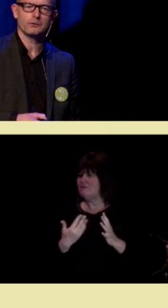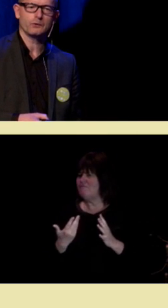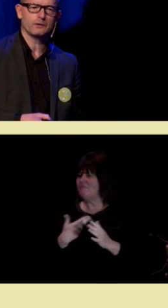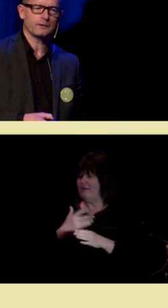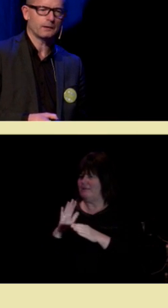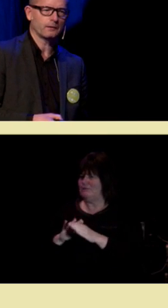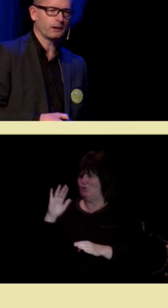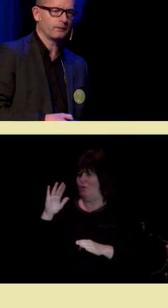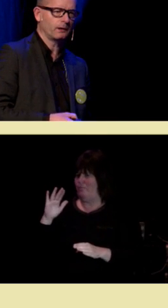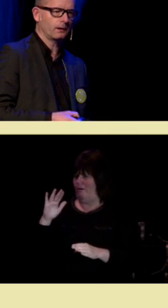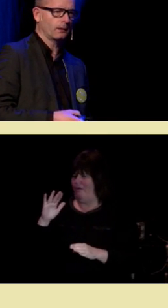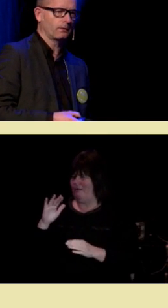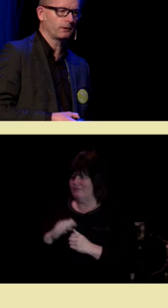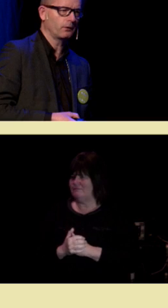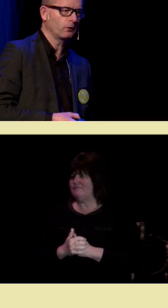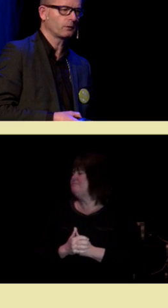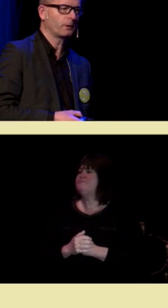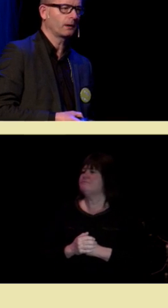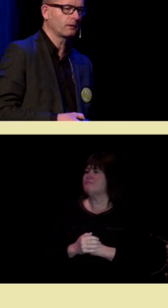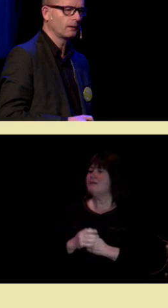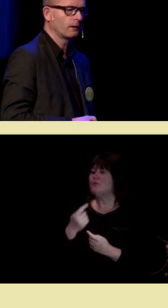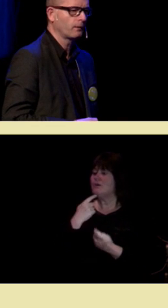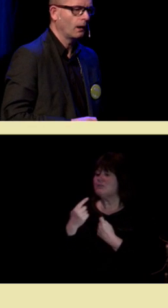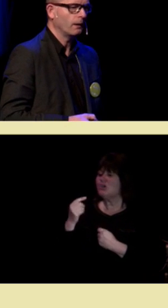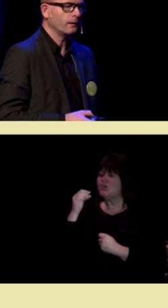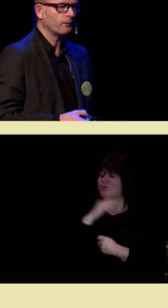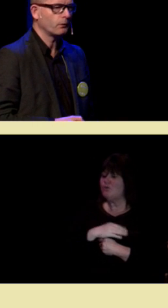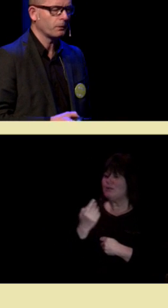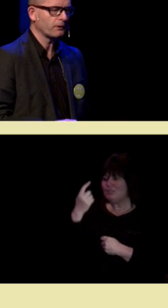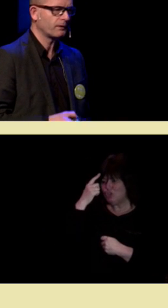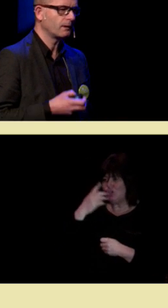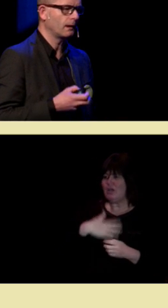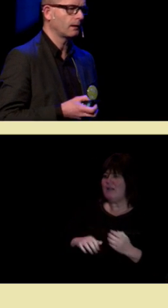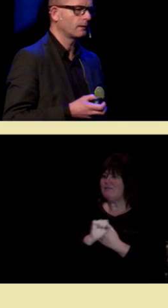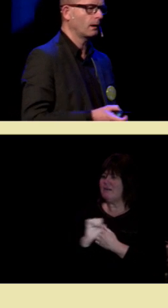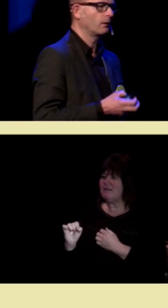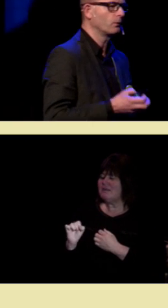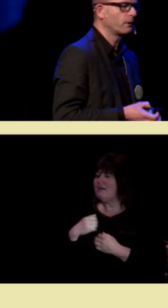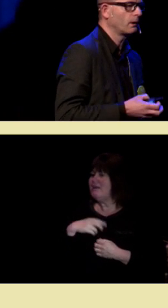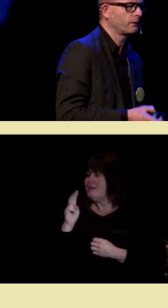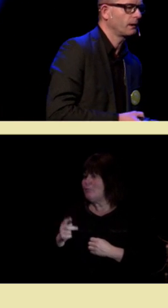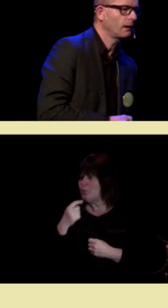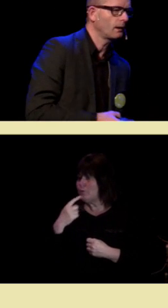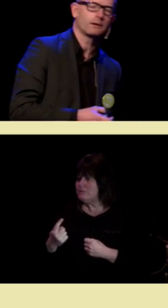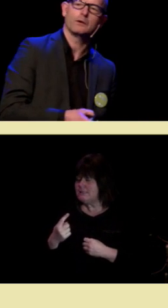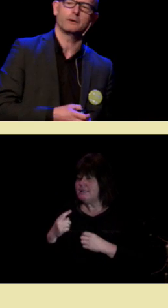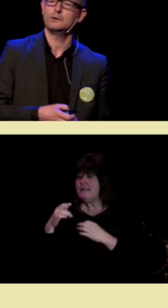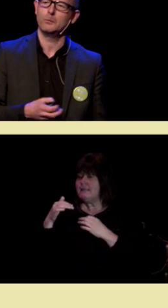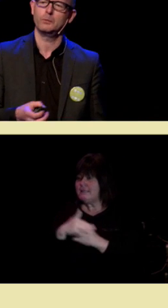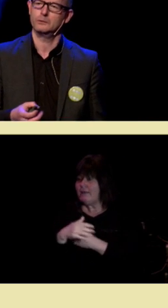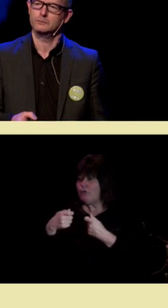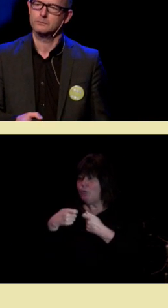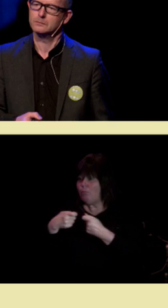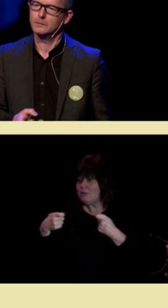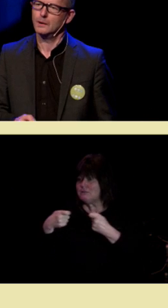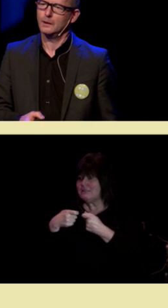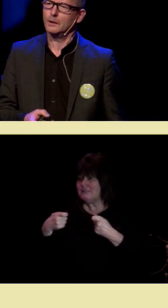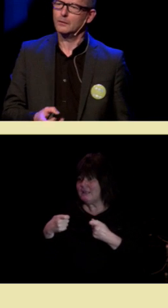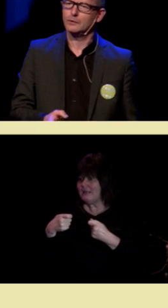folk i psykisk helsevern, hvilket jeg av og til gjør, så pleier jeg å si at neuroplasticiteten er grunnen til at dere i hele tatt har en jobb.